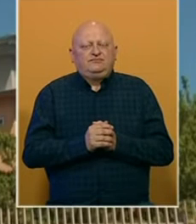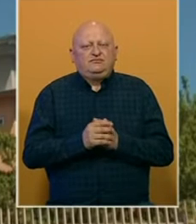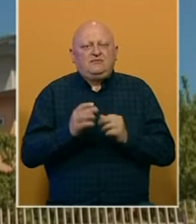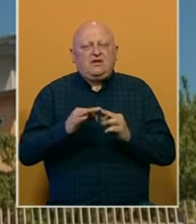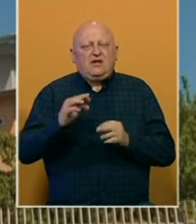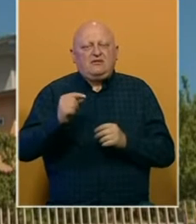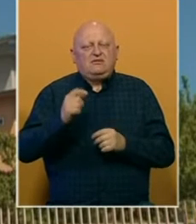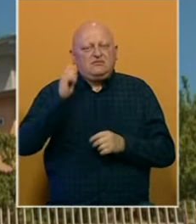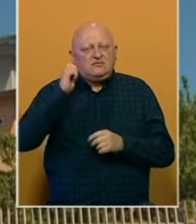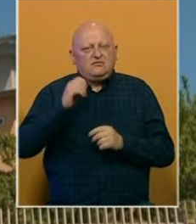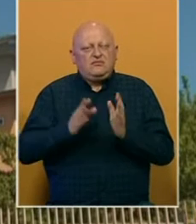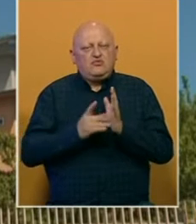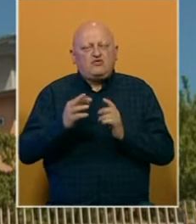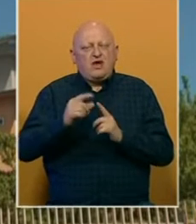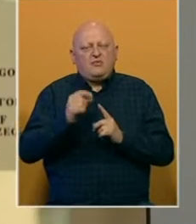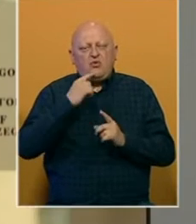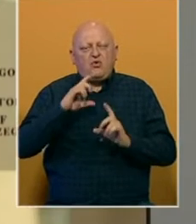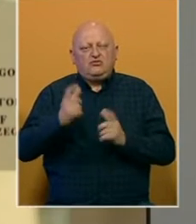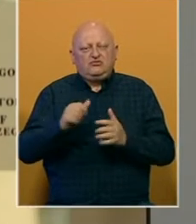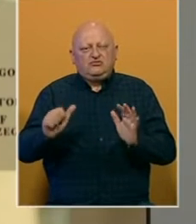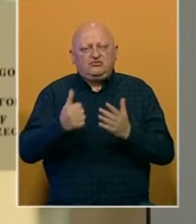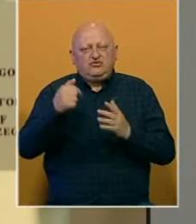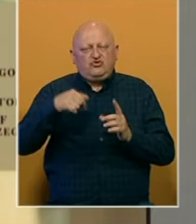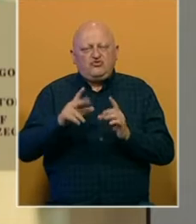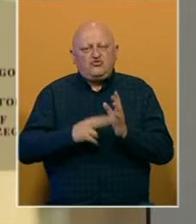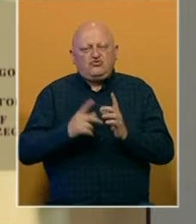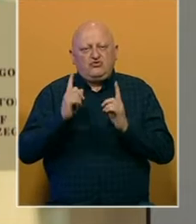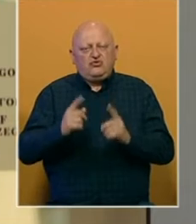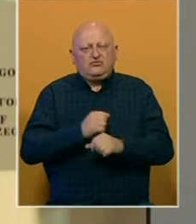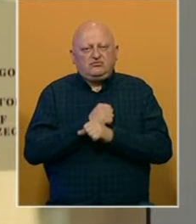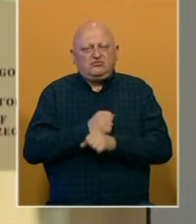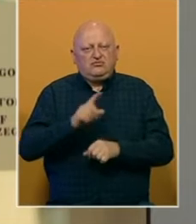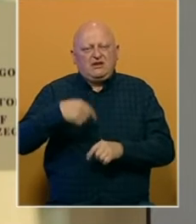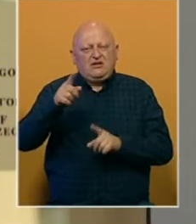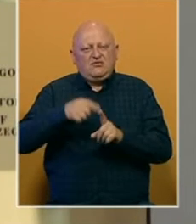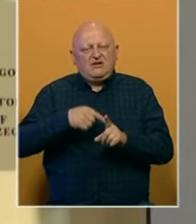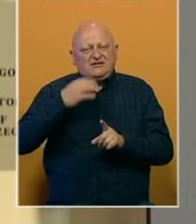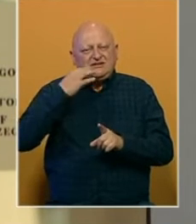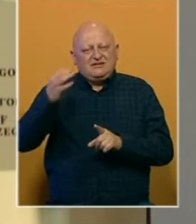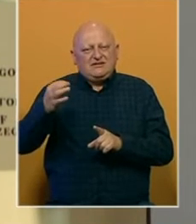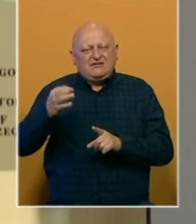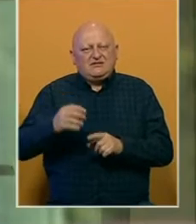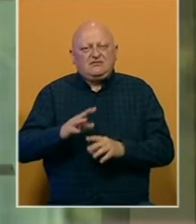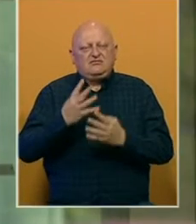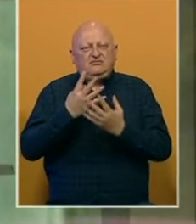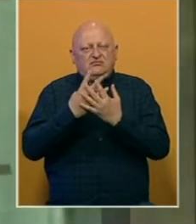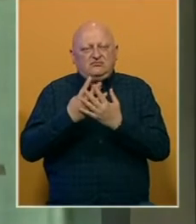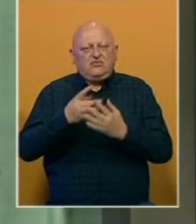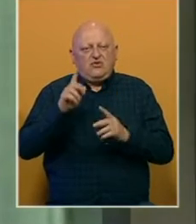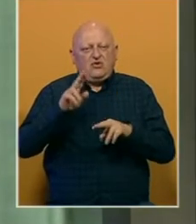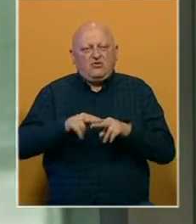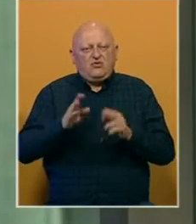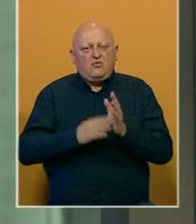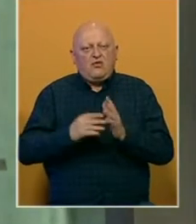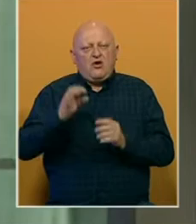Alisa Ramić, djevojačkom utap koja je uhapšena 16. juna, ostaje u pritvoru narednih mjesec dana. Iza rešetaka ostaje i